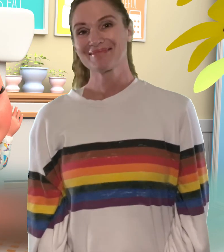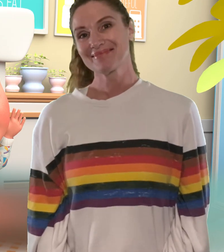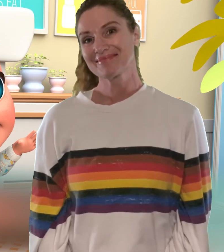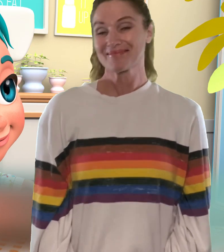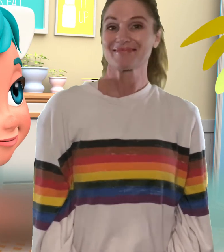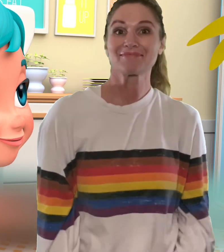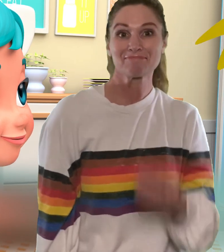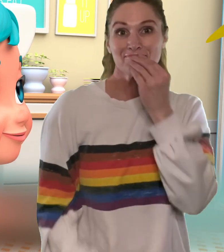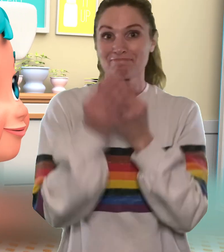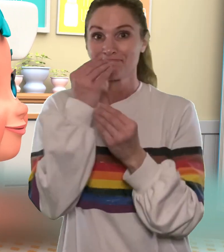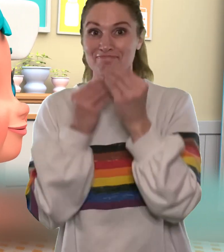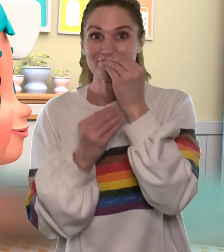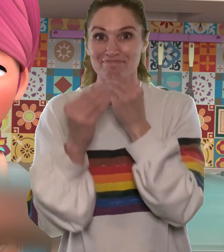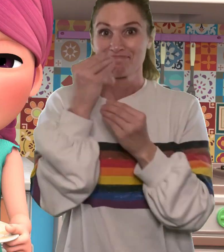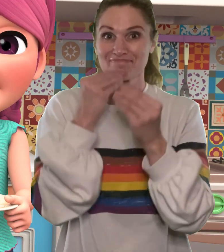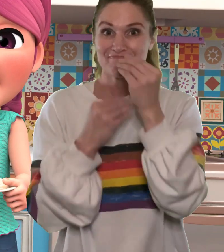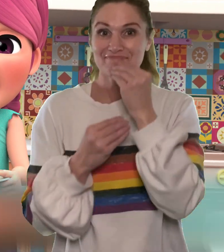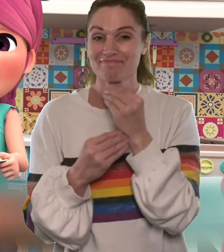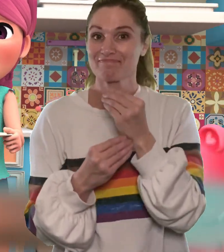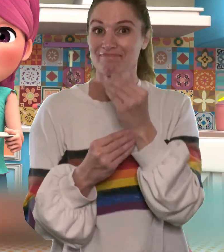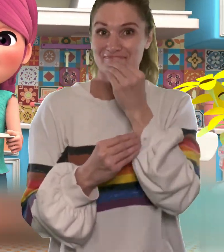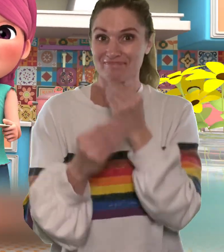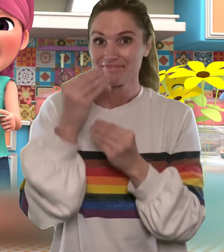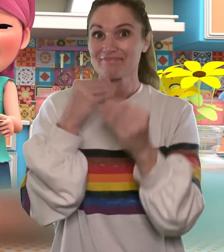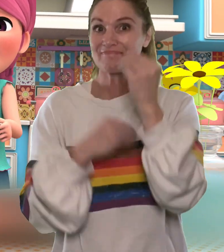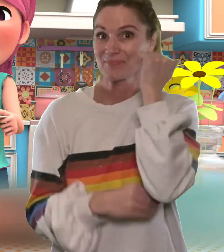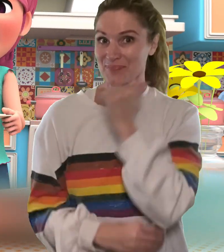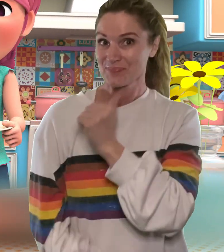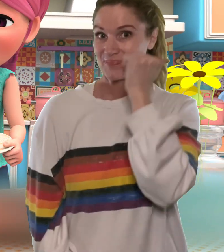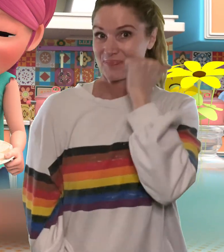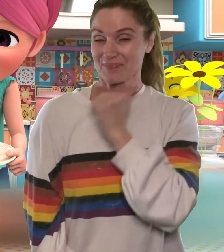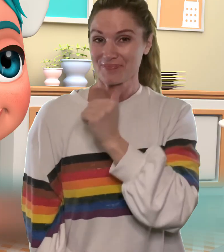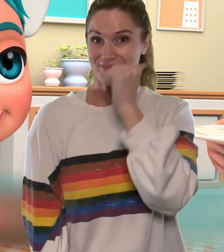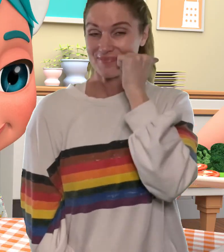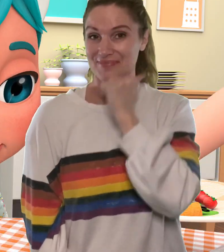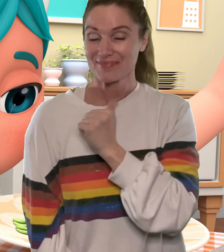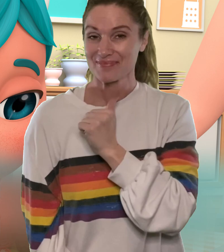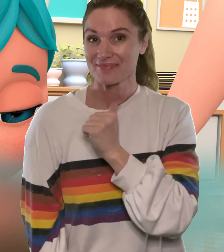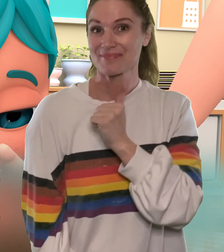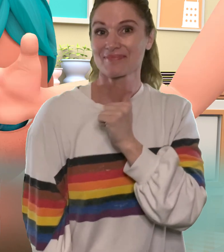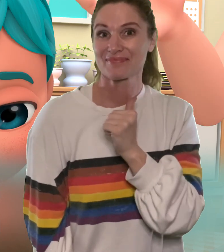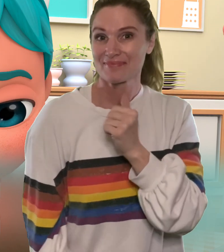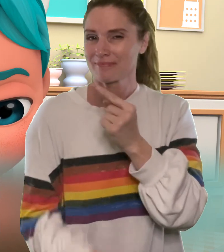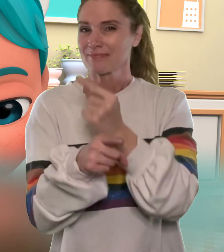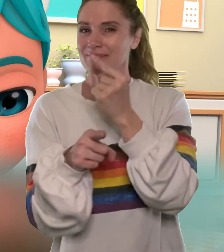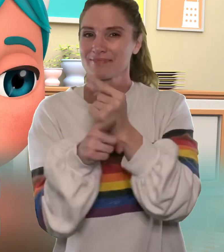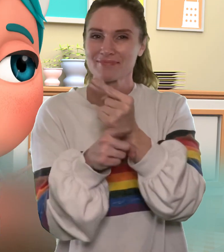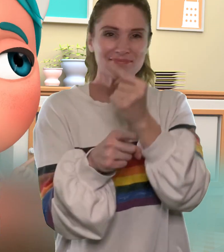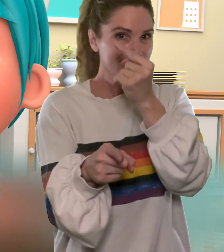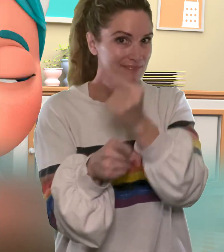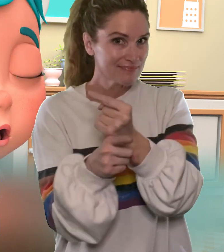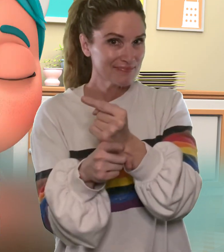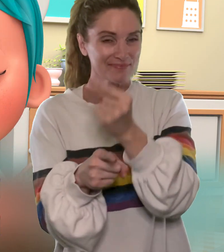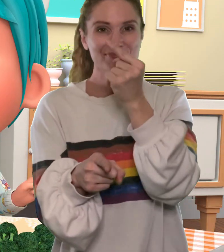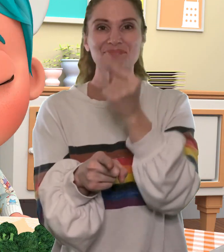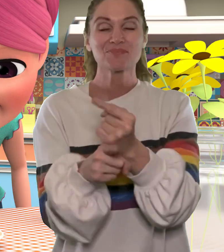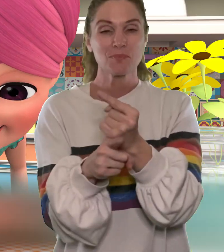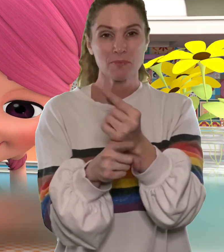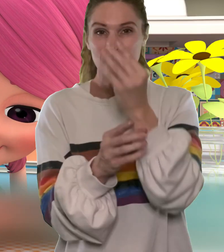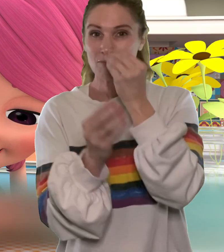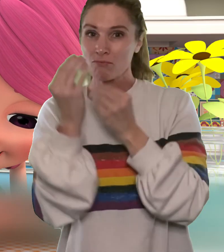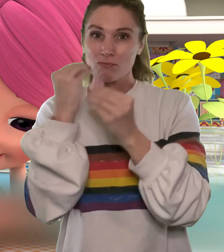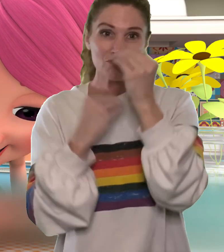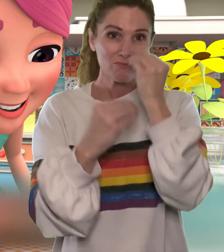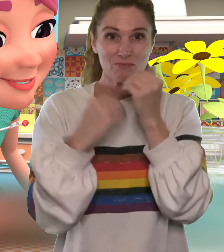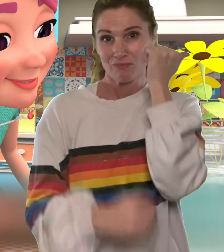Ist, ist, ist dein Essen, ist es jeden Tag Ordentlich, ordentlich, ordentlich,